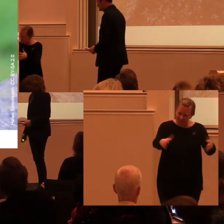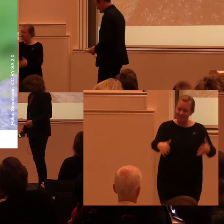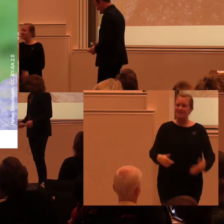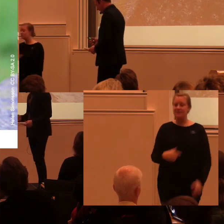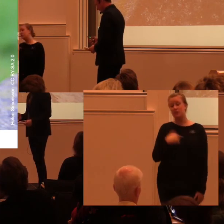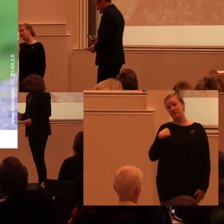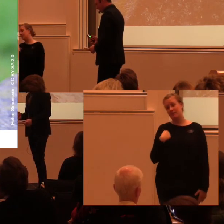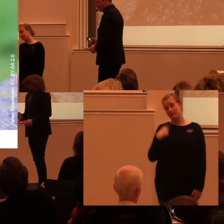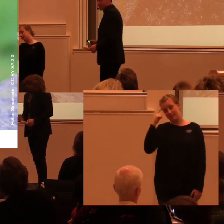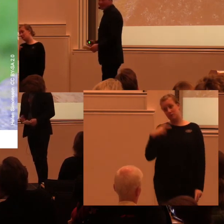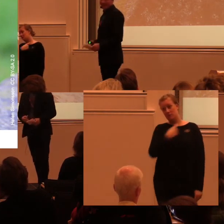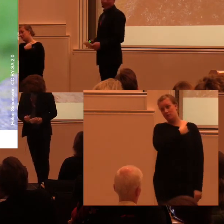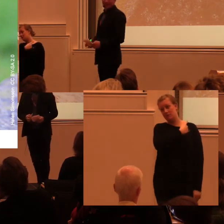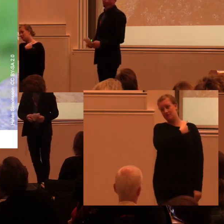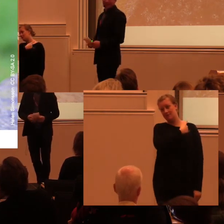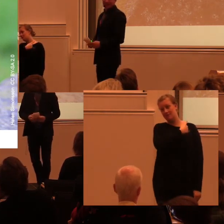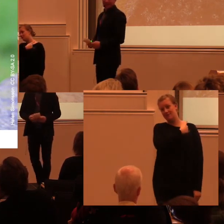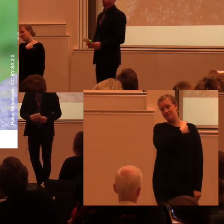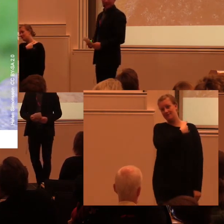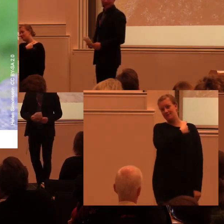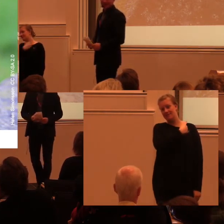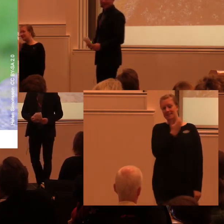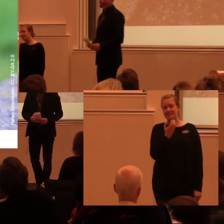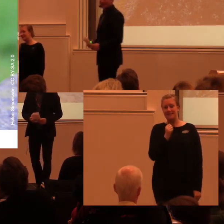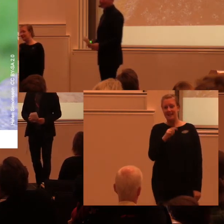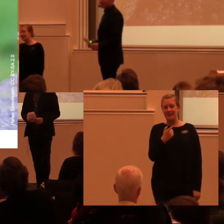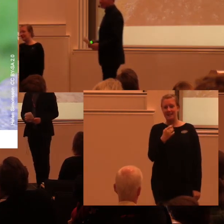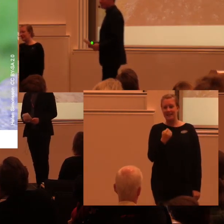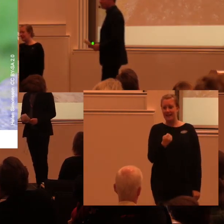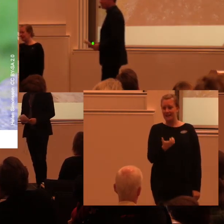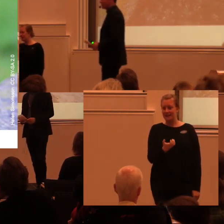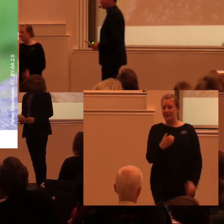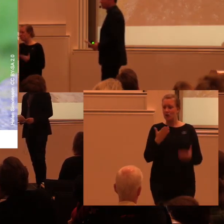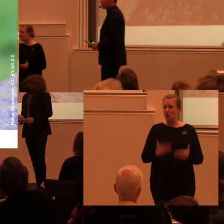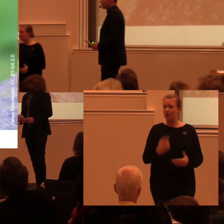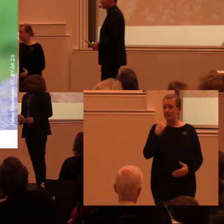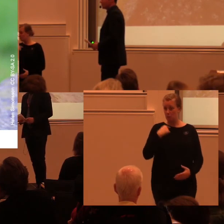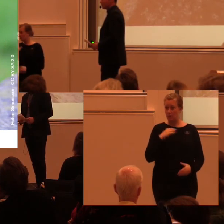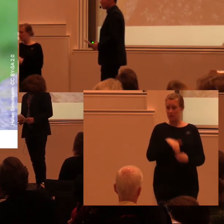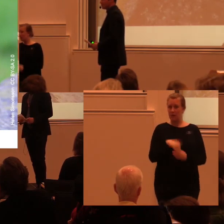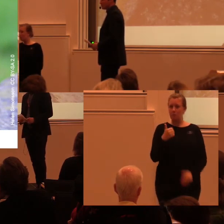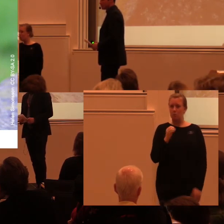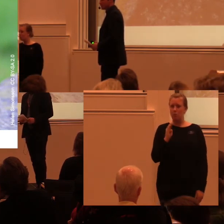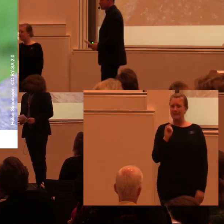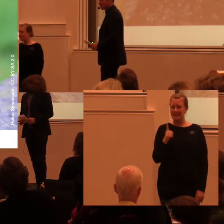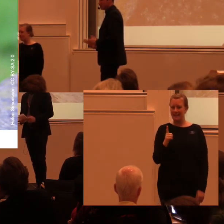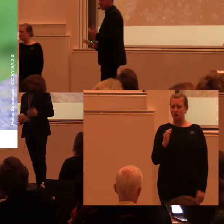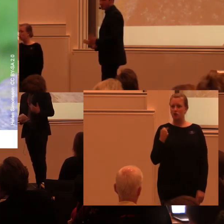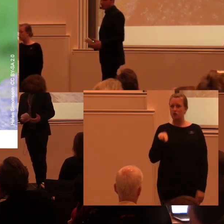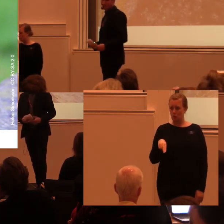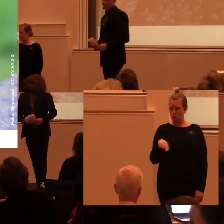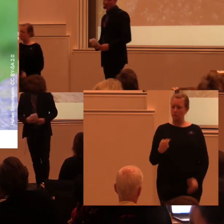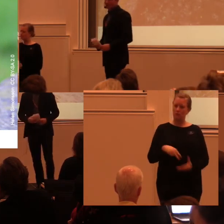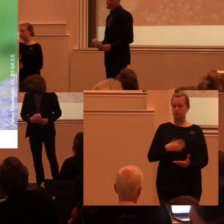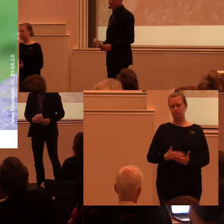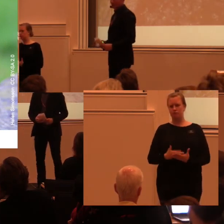vi är. Och jag nämnde CERTEC-dagen igår, där CERTEC-grundare Bodil Jönsson var uppe på scenen och höll ett